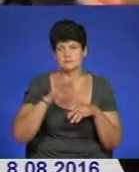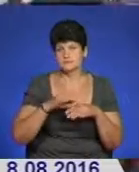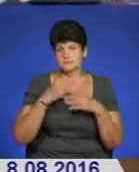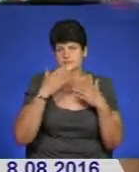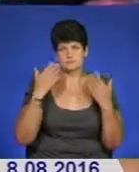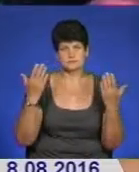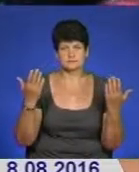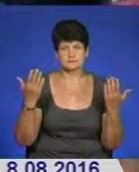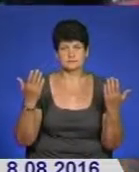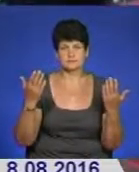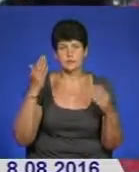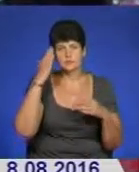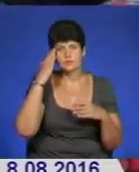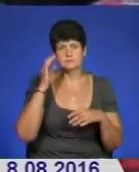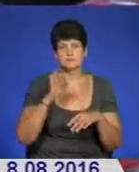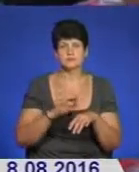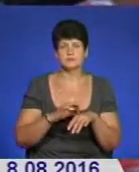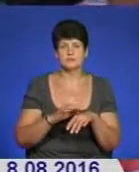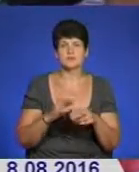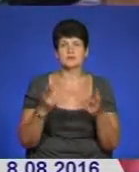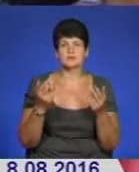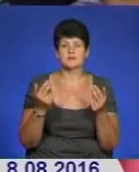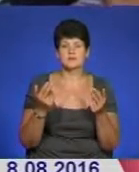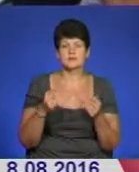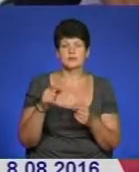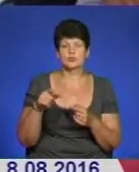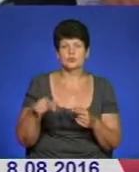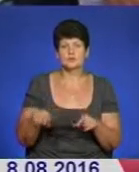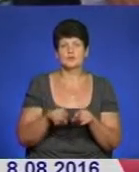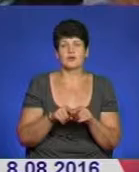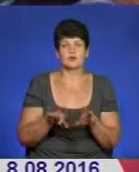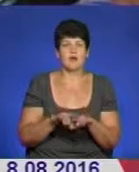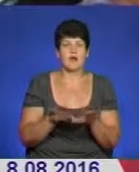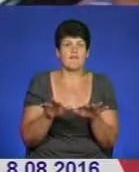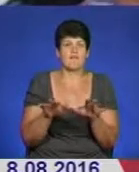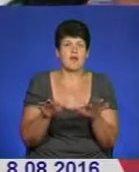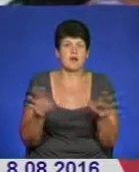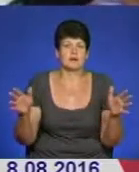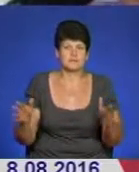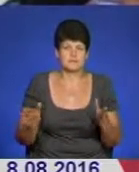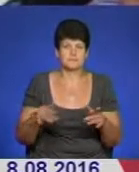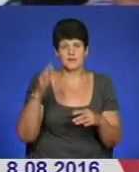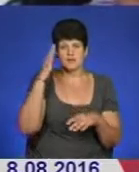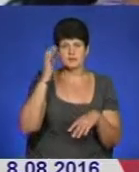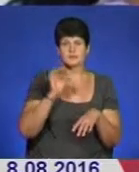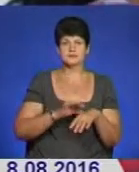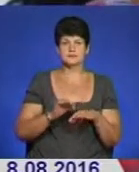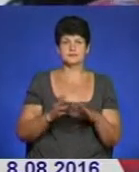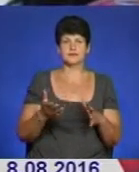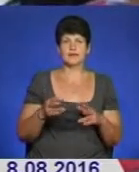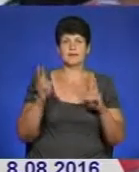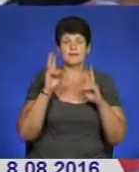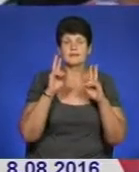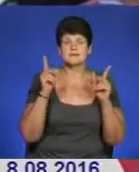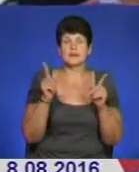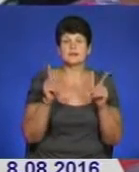бурями. Головні болі. Так, людина така як варена, знаєте. Головні болі, ніби не знати,